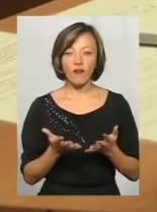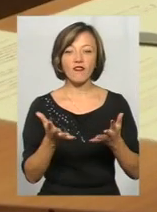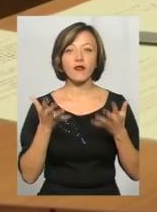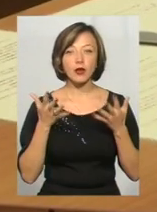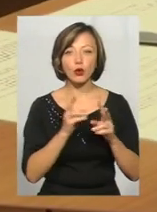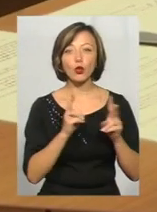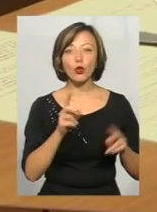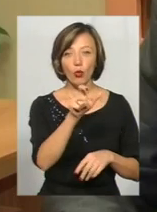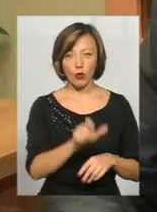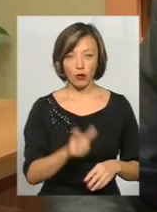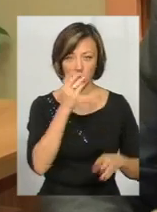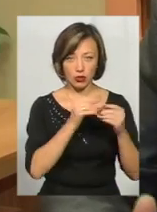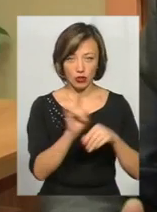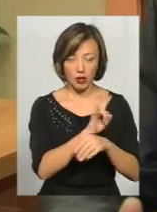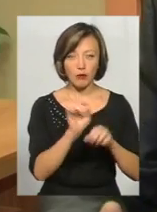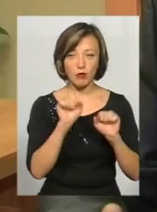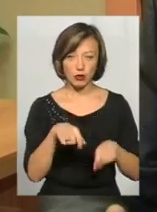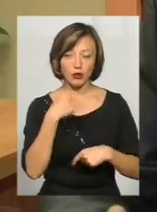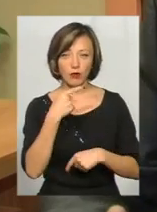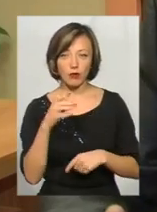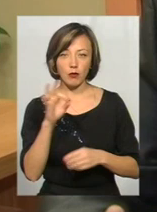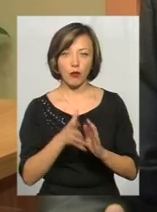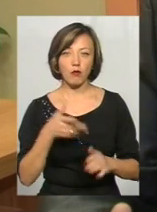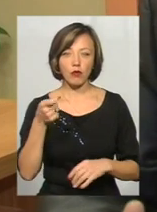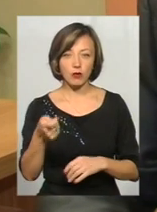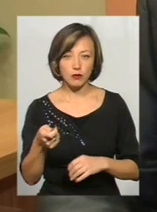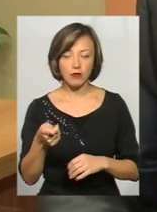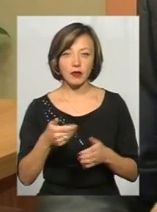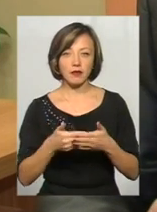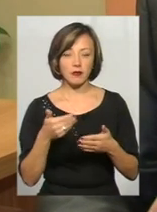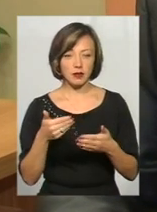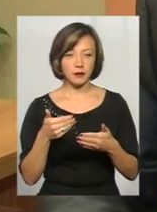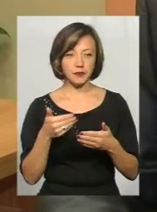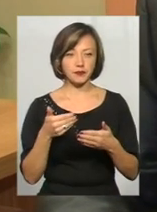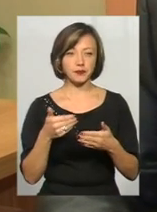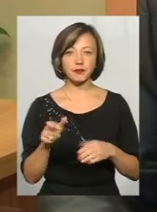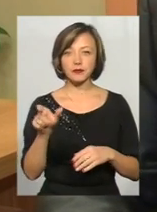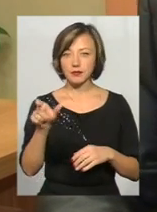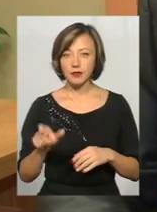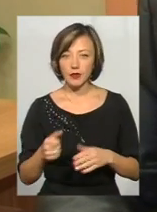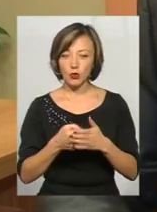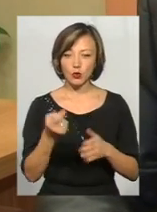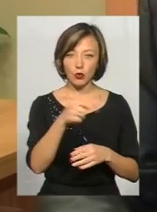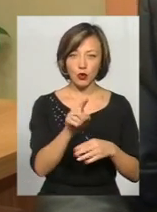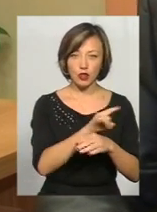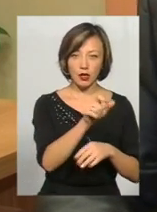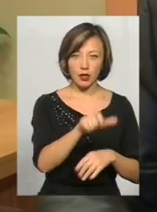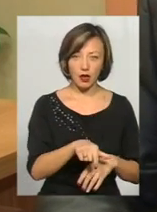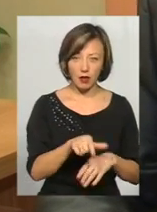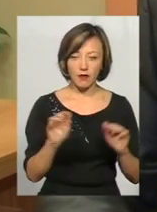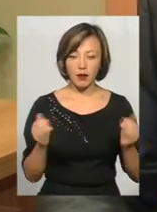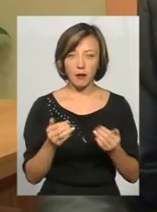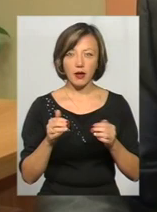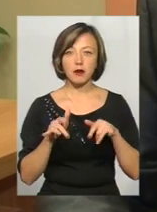шахрая, вже тоді можна говорити про позов від клієнта до шахрая в рамках кримінального